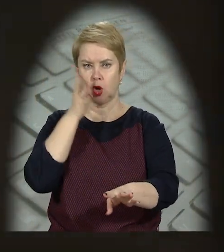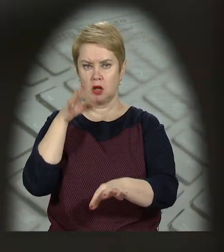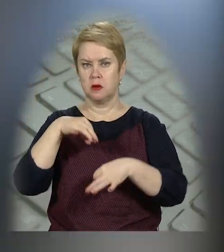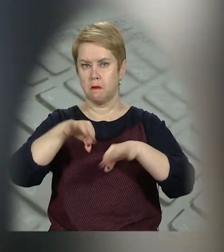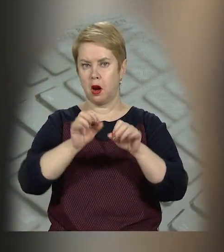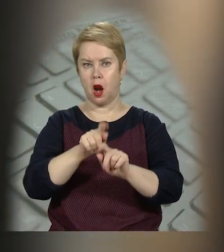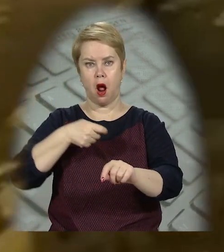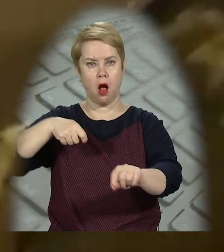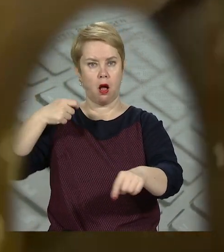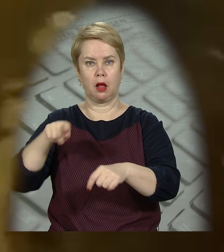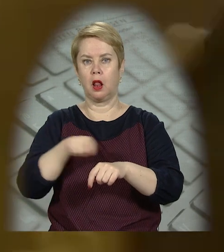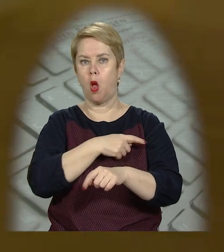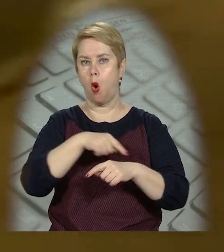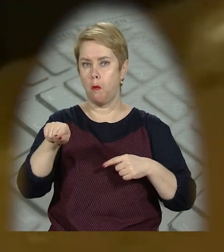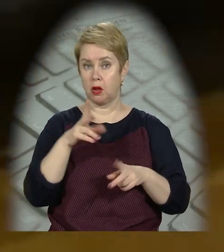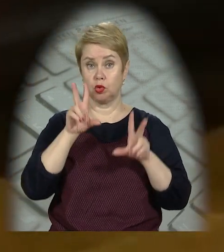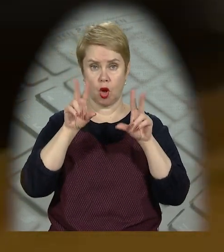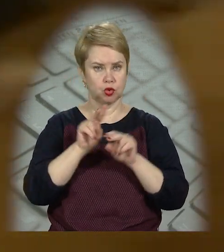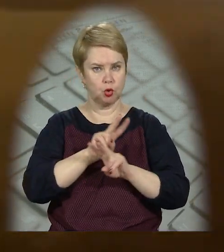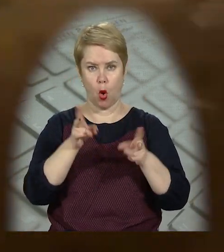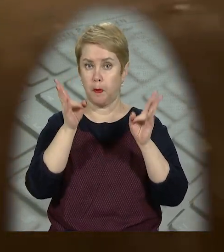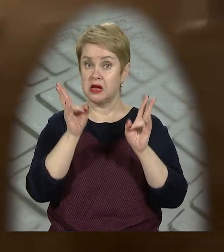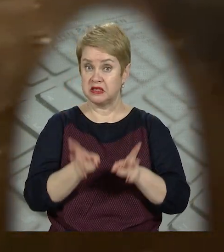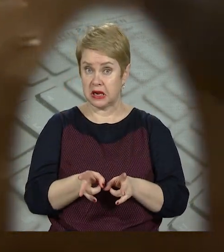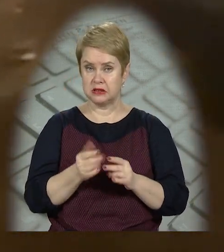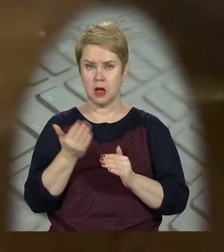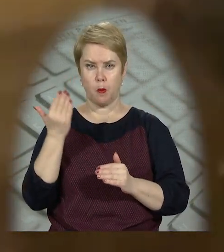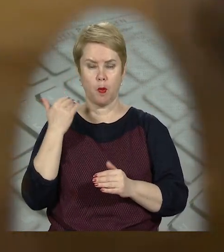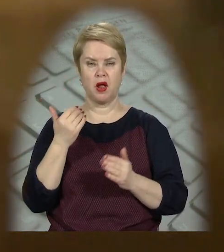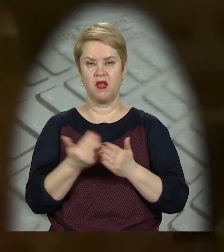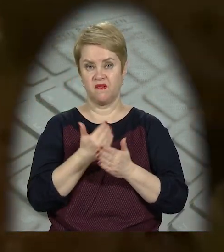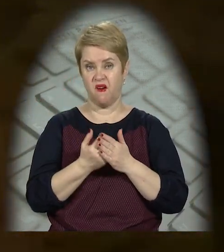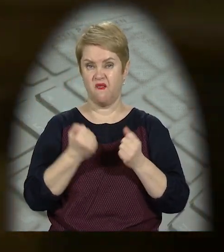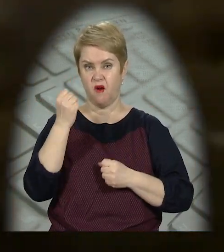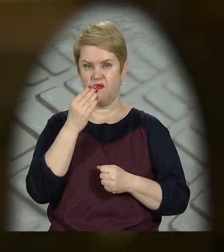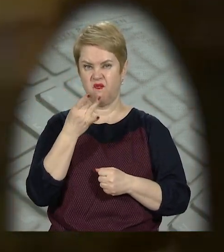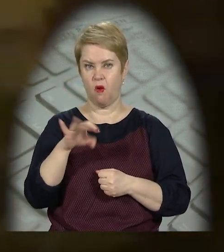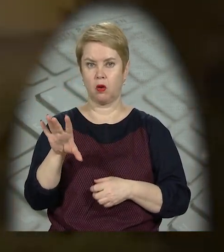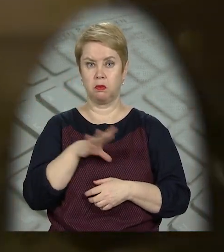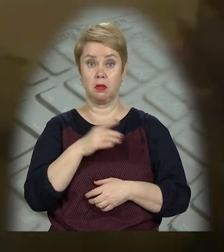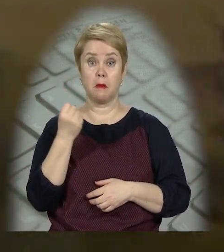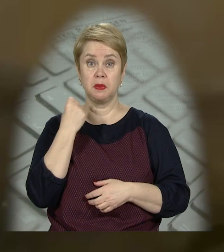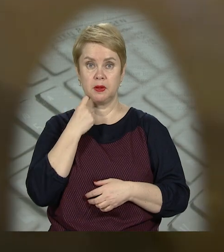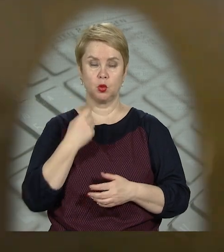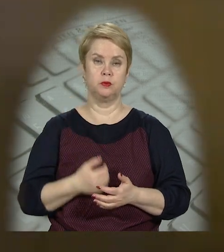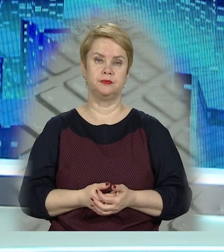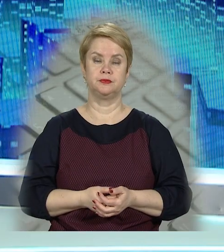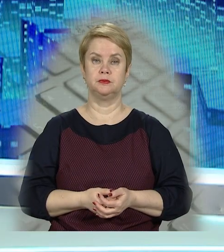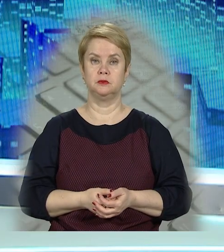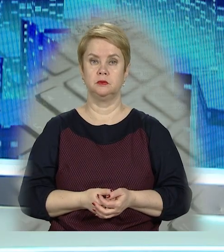машини розтягнулася на кілька кілометрів. На щастя, ніхто не постраждав. За попередньою інформацією, водій «Форду» був на підпитку.